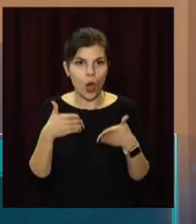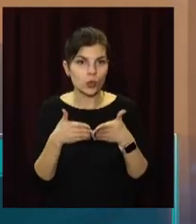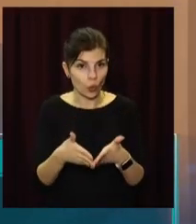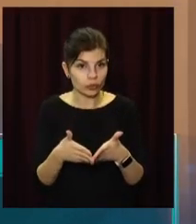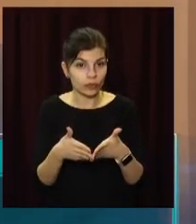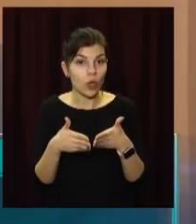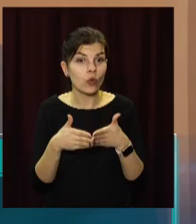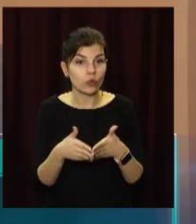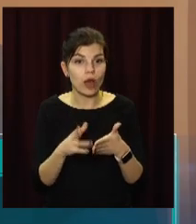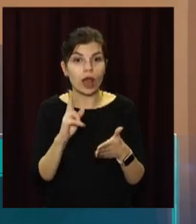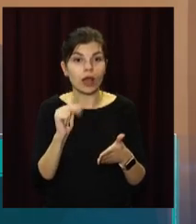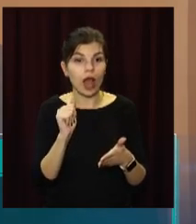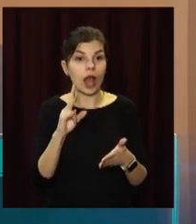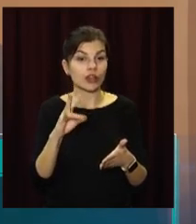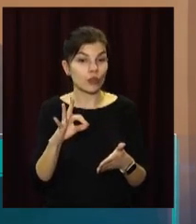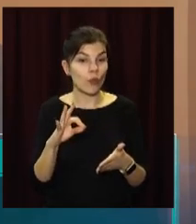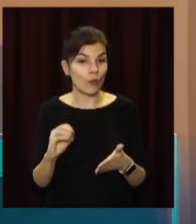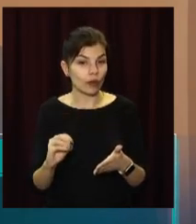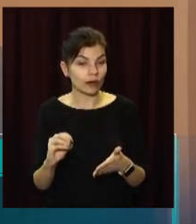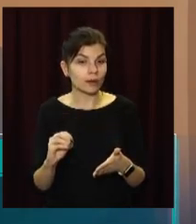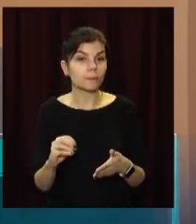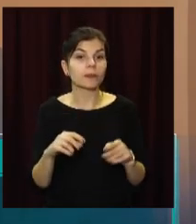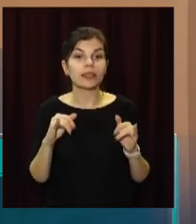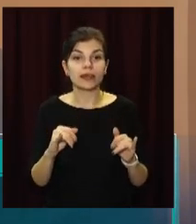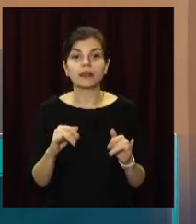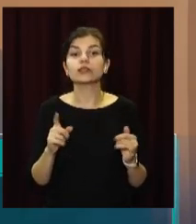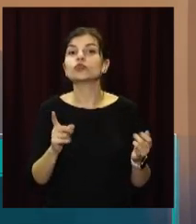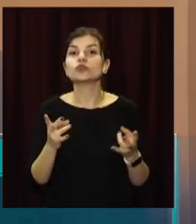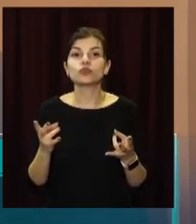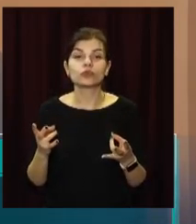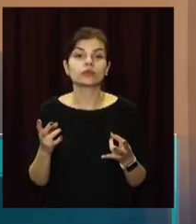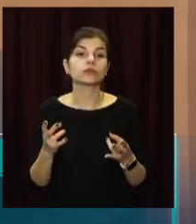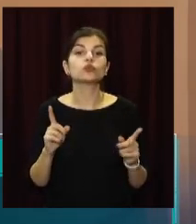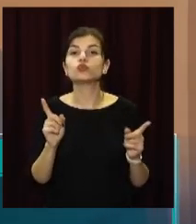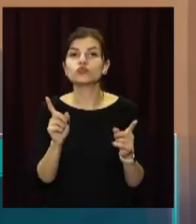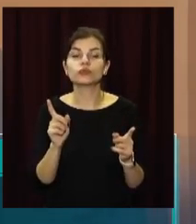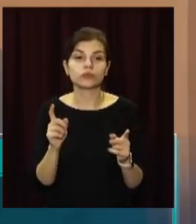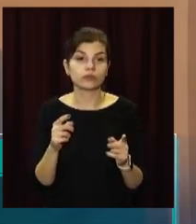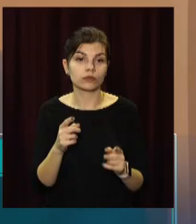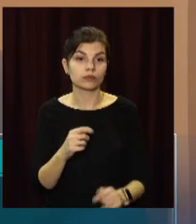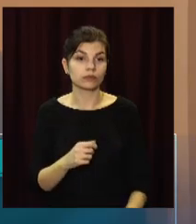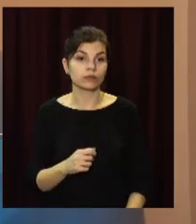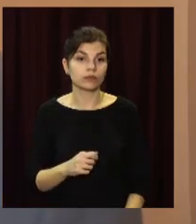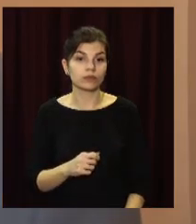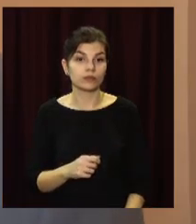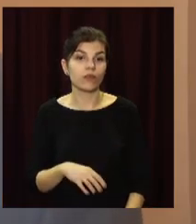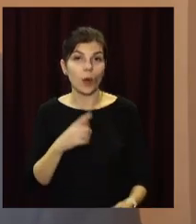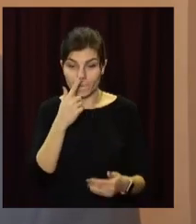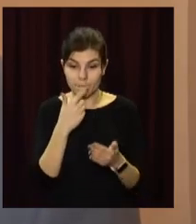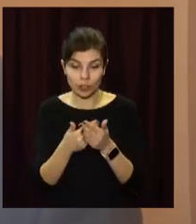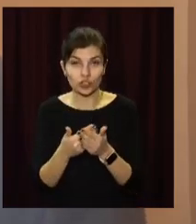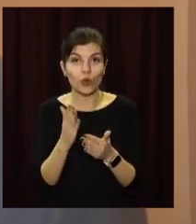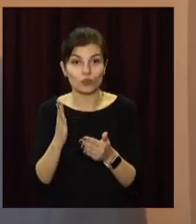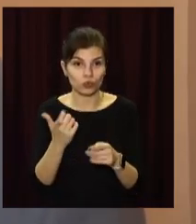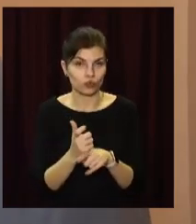лодок каноя і концепти для академічної греблі, які дадуть, я думаю, в ближайшому